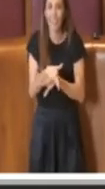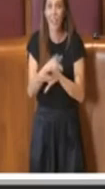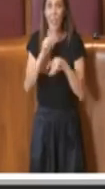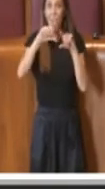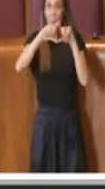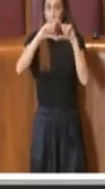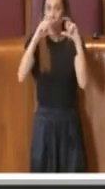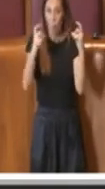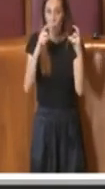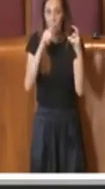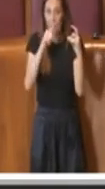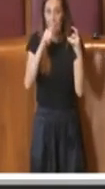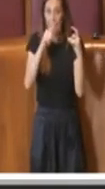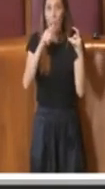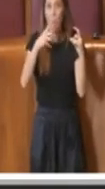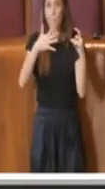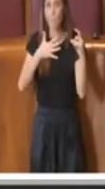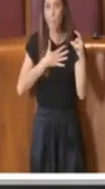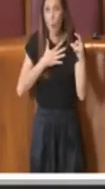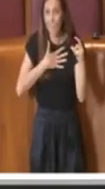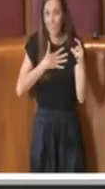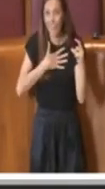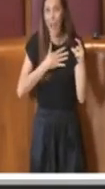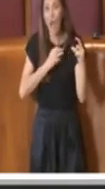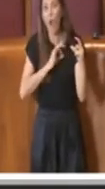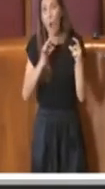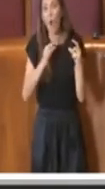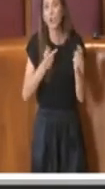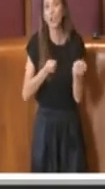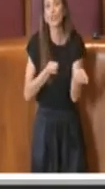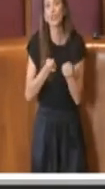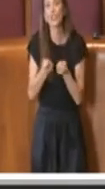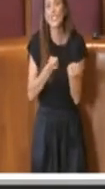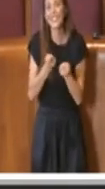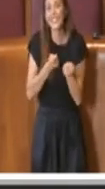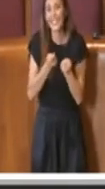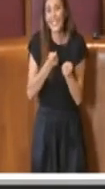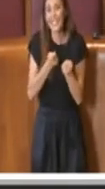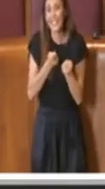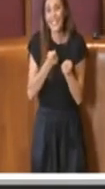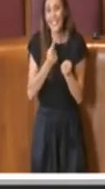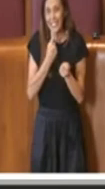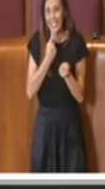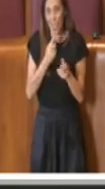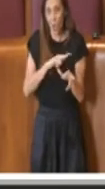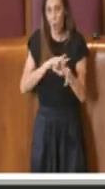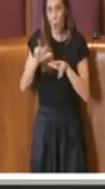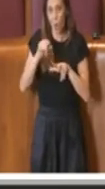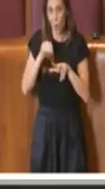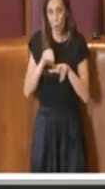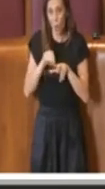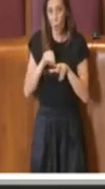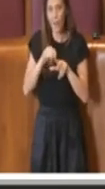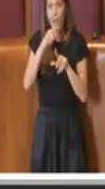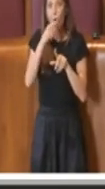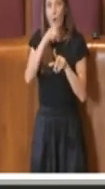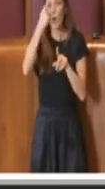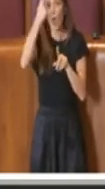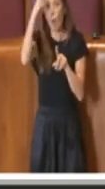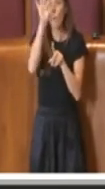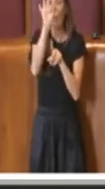loro proprietà, ovvero gestiti per conto dei comuni adibiti ad edilizia residenziale pubblica.